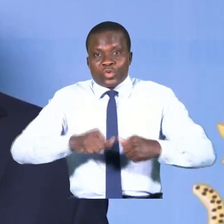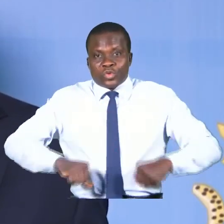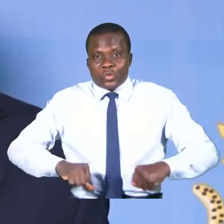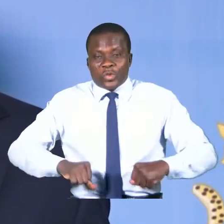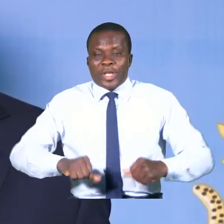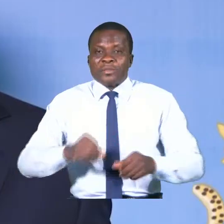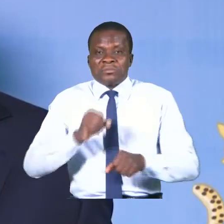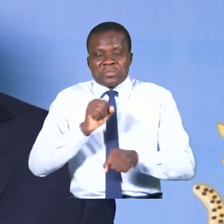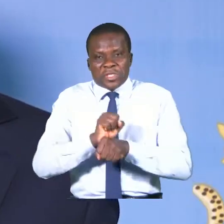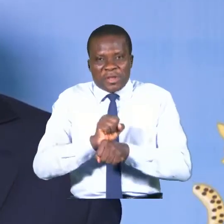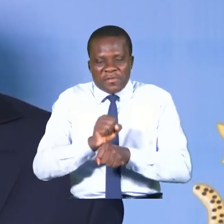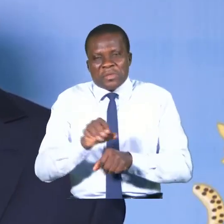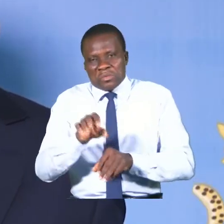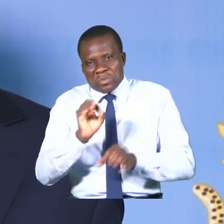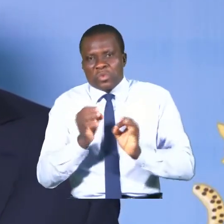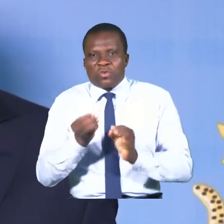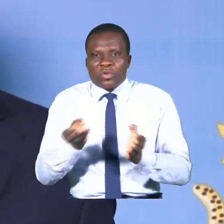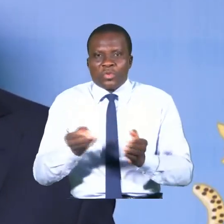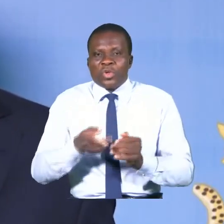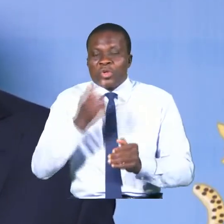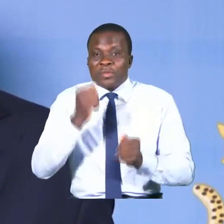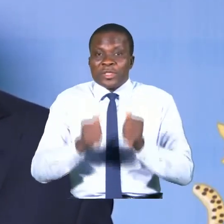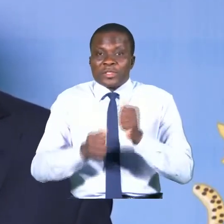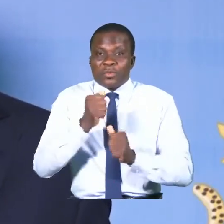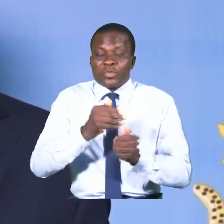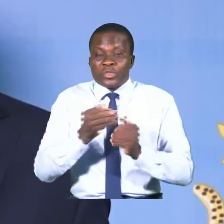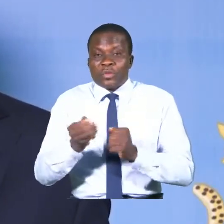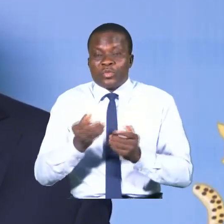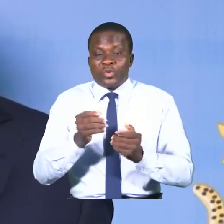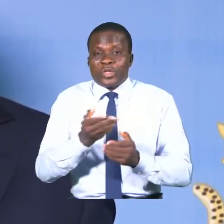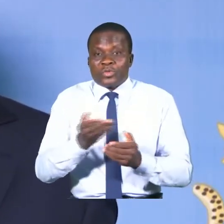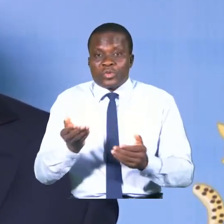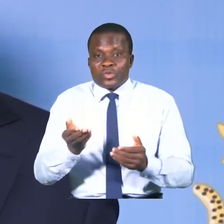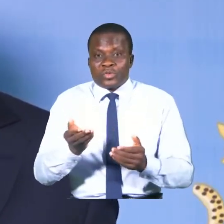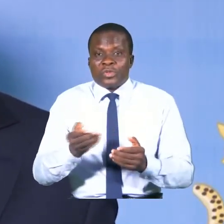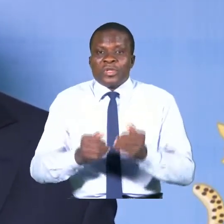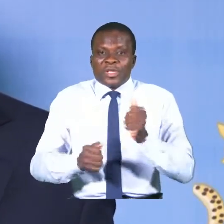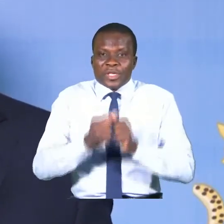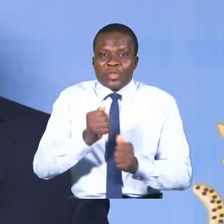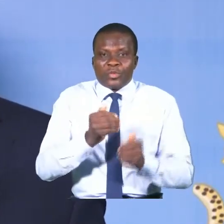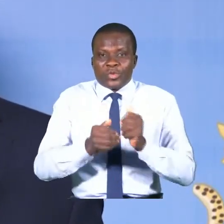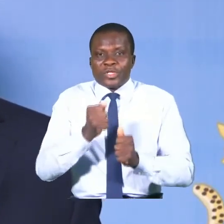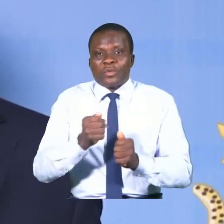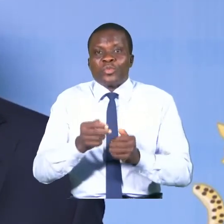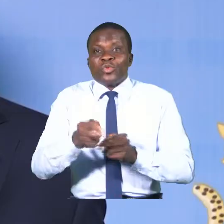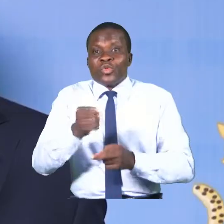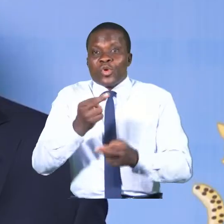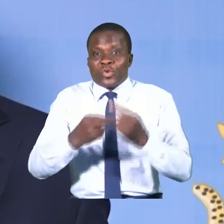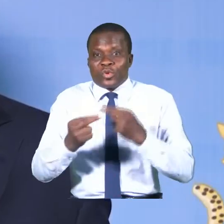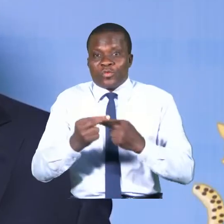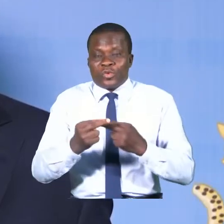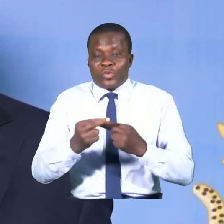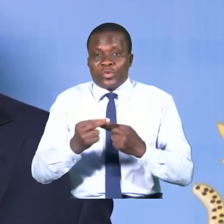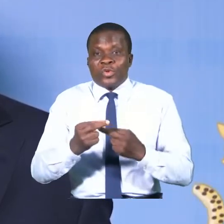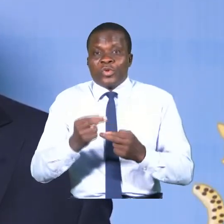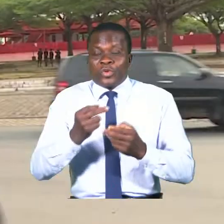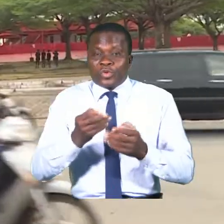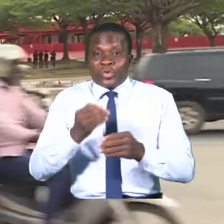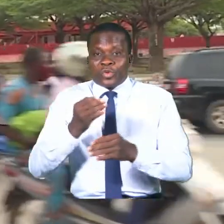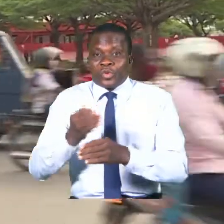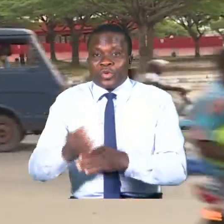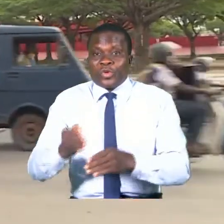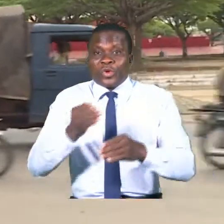-emploi. Parce qu'il y a de plus en plus d'emplois créés. Il y a de plus en plus de revenus, de revenus distribués.